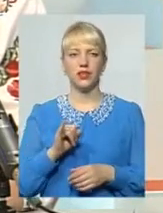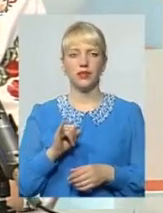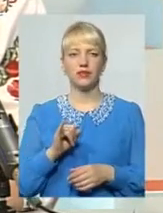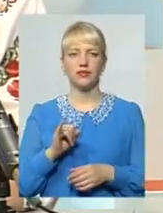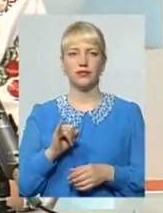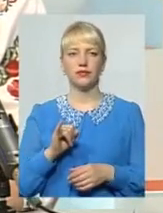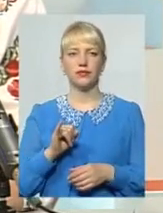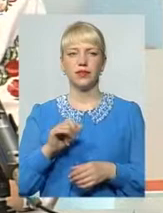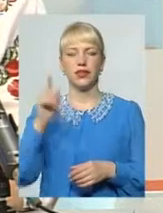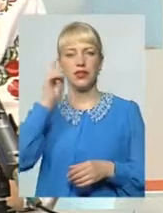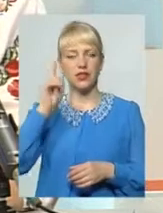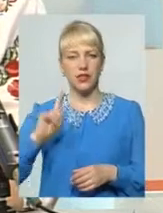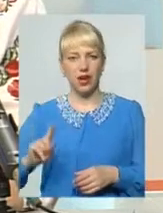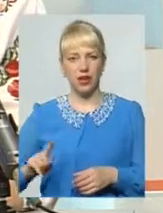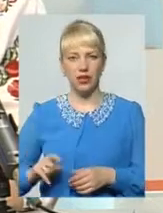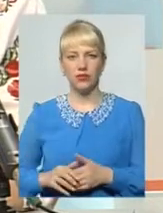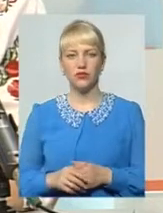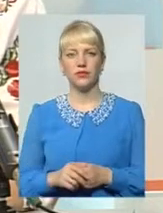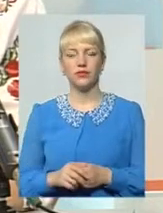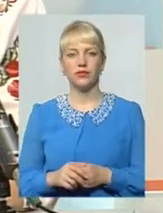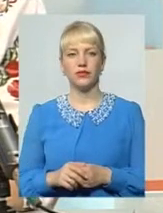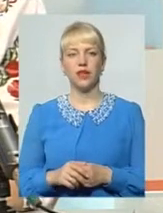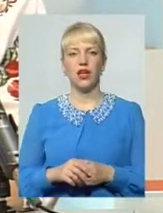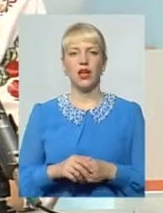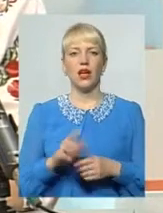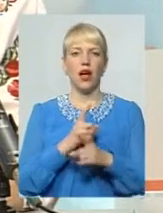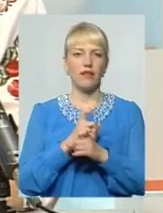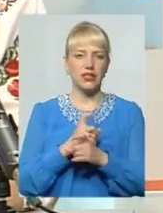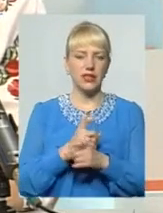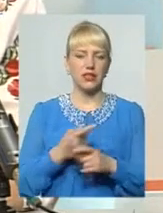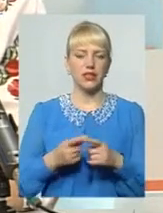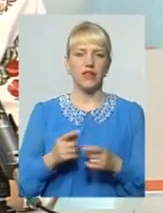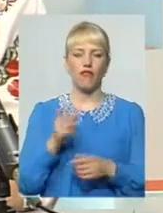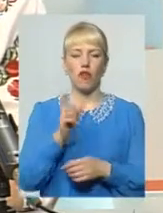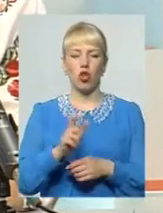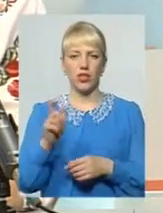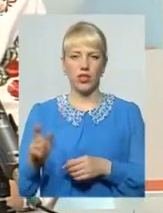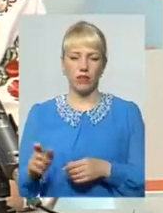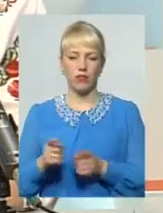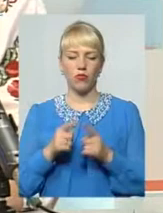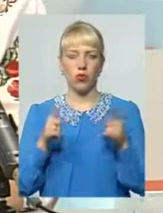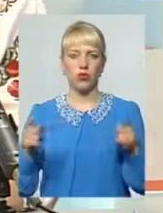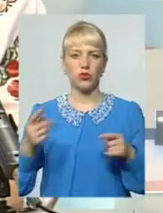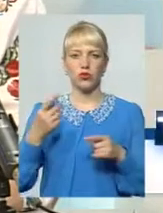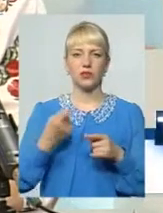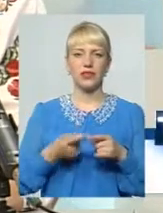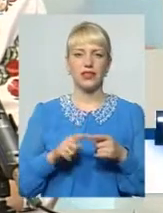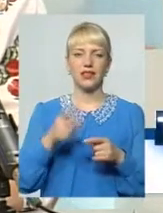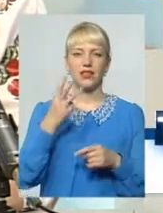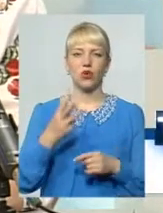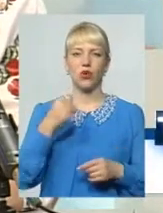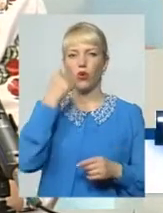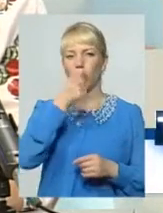Ізраїлю, Австрії Вони протягом цих трьох років